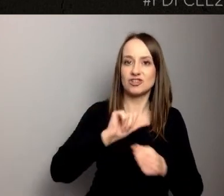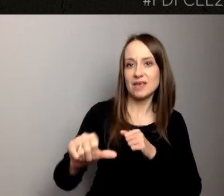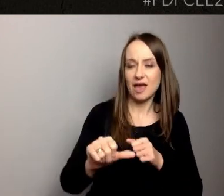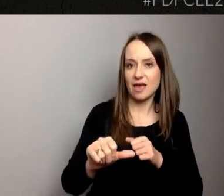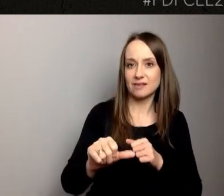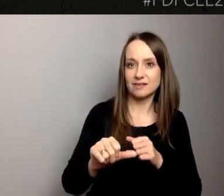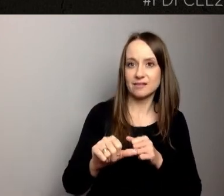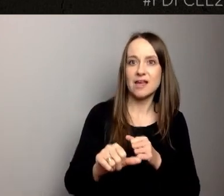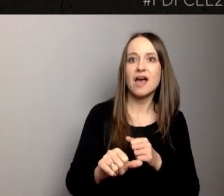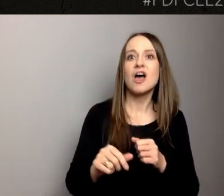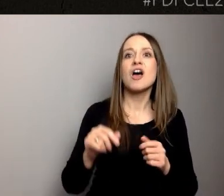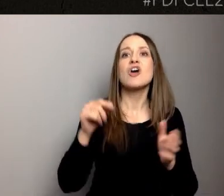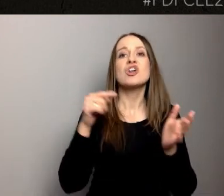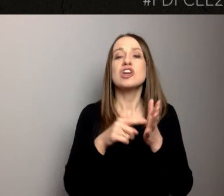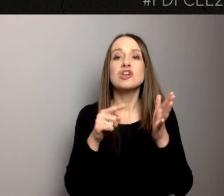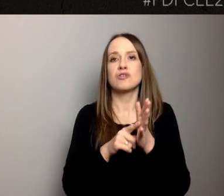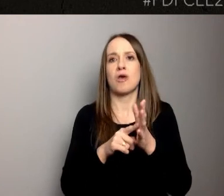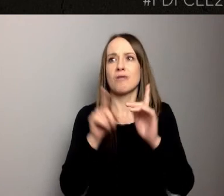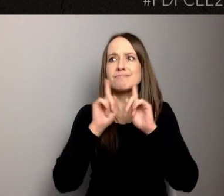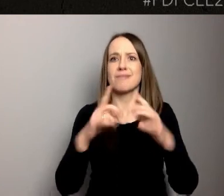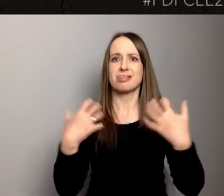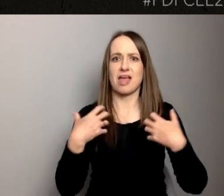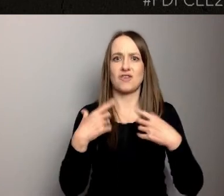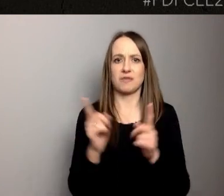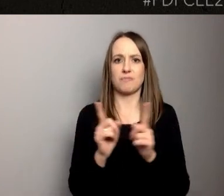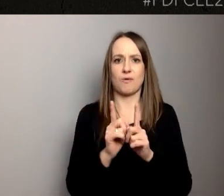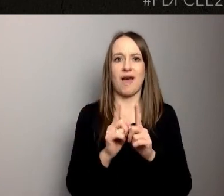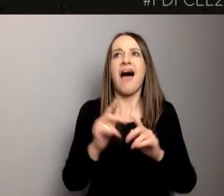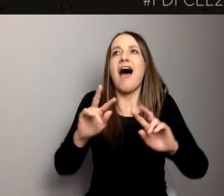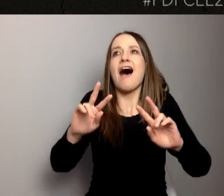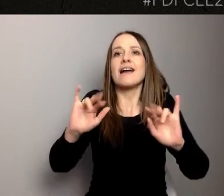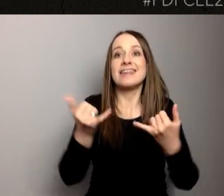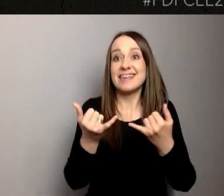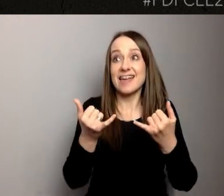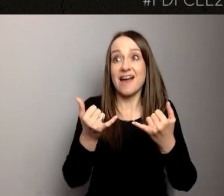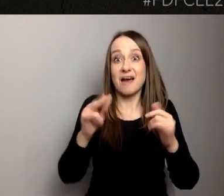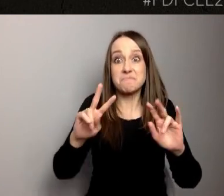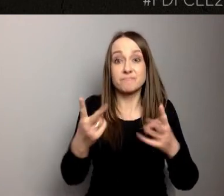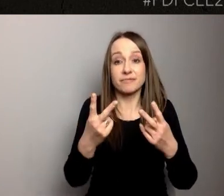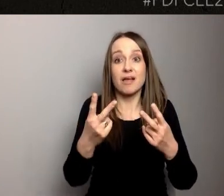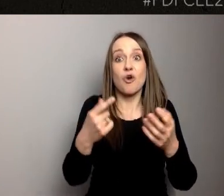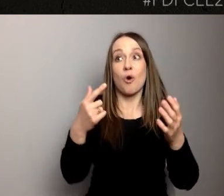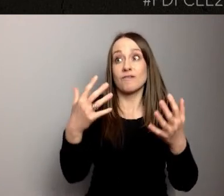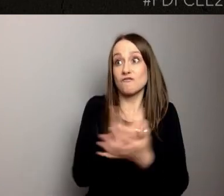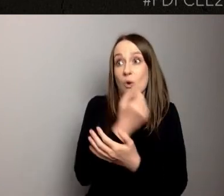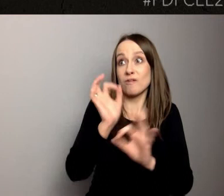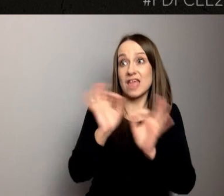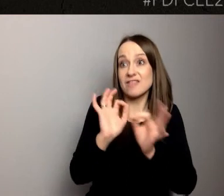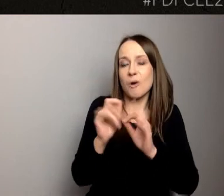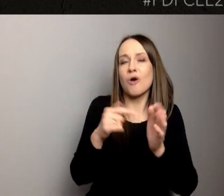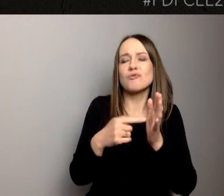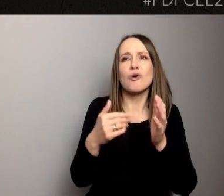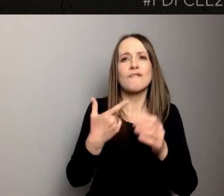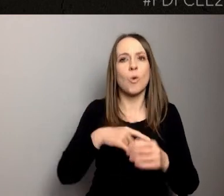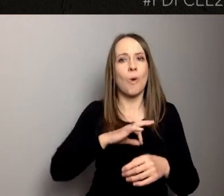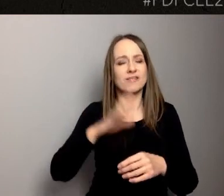pozyskanie tych danych, to jest też umiejętność, którą trzeba zdobyć. To jest umiejętność, która nie jest taka prosta i to jest